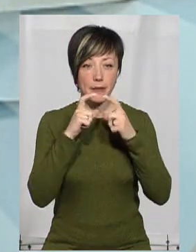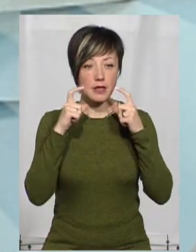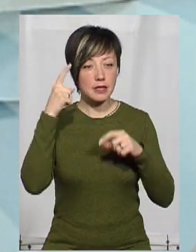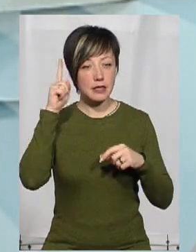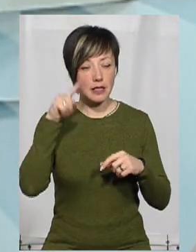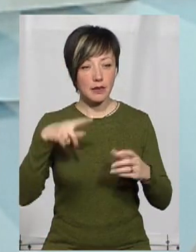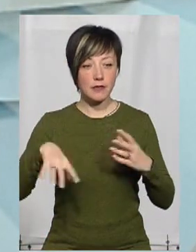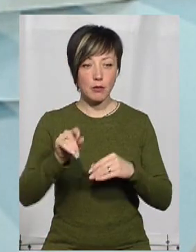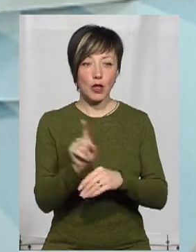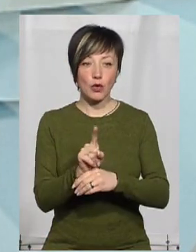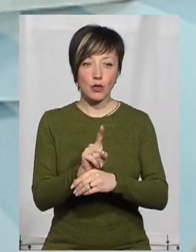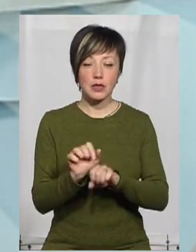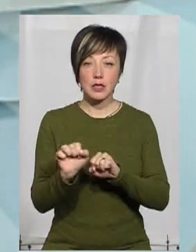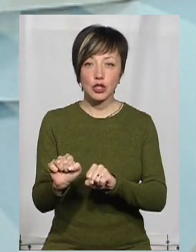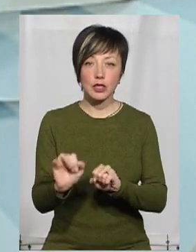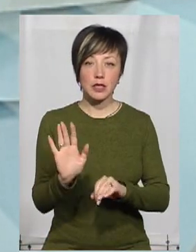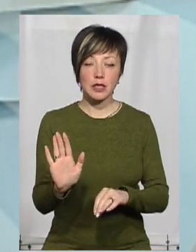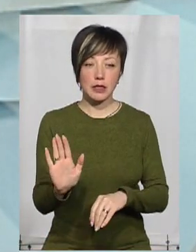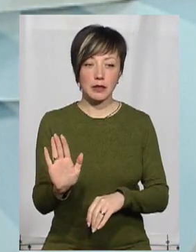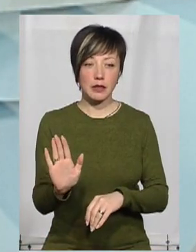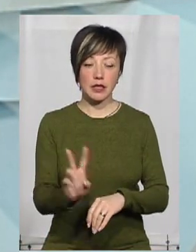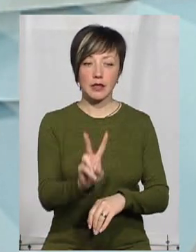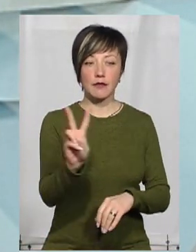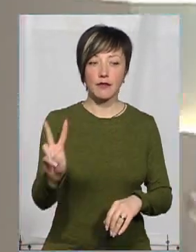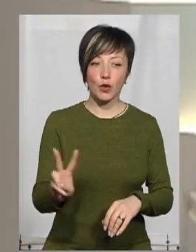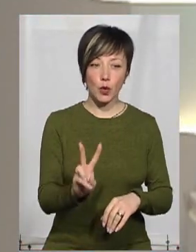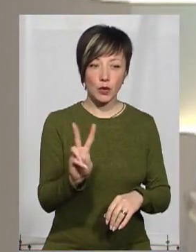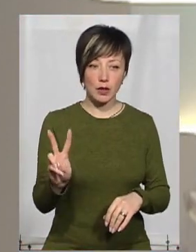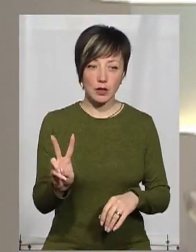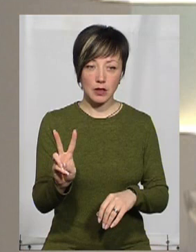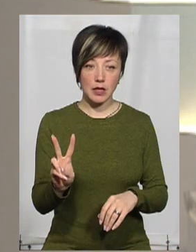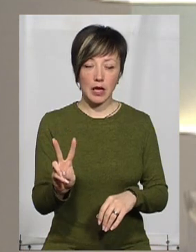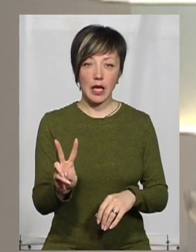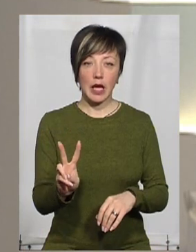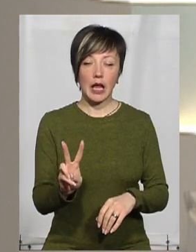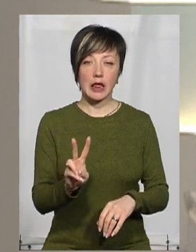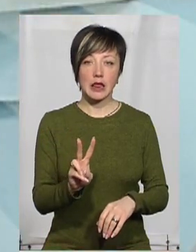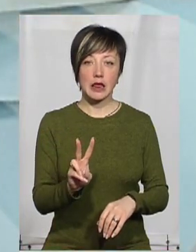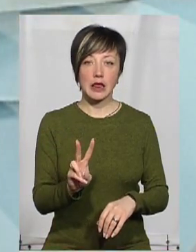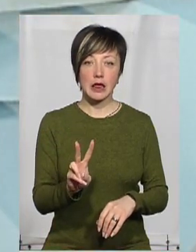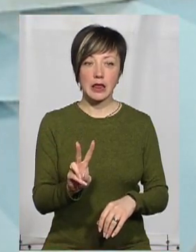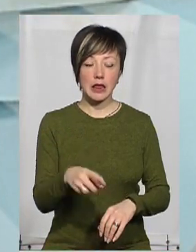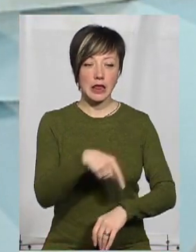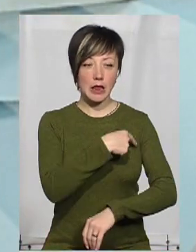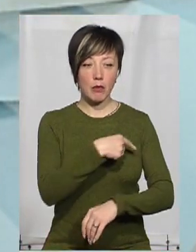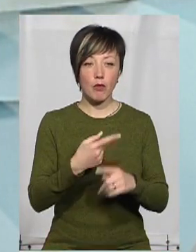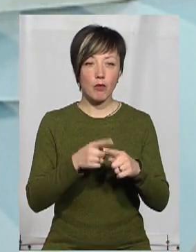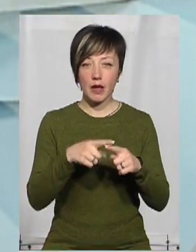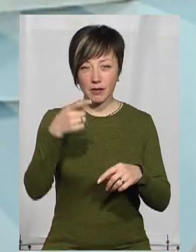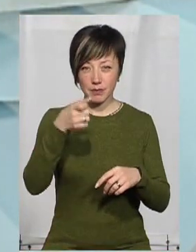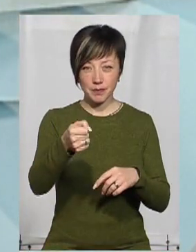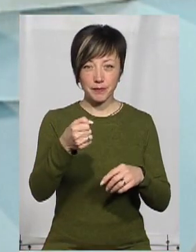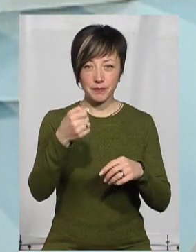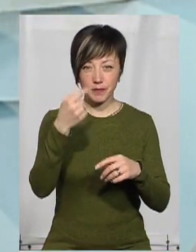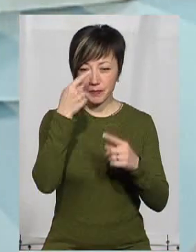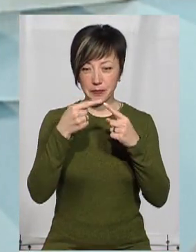знаємо, що за всіма нормами, вона захищає тільки 2 години, ця маска. Термометрів немає. Ми зараз теж хочемо